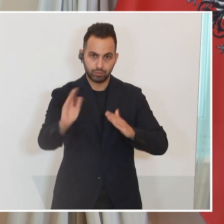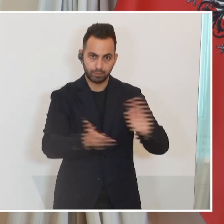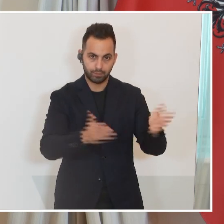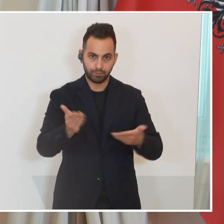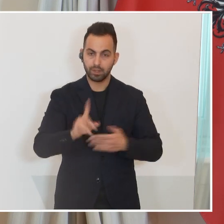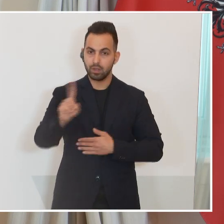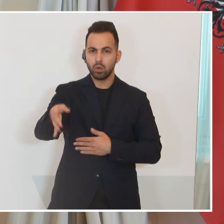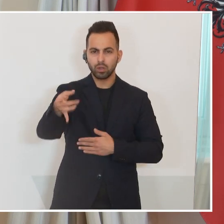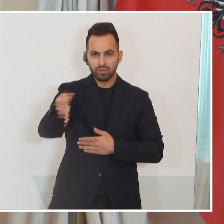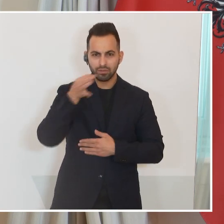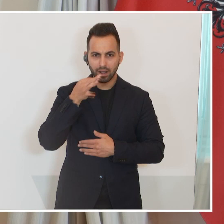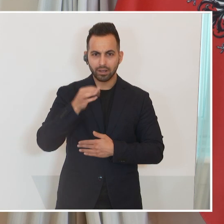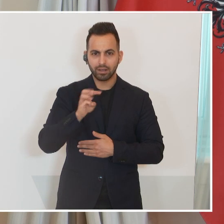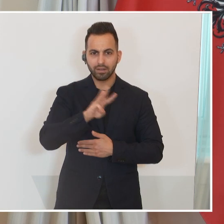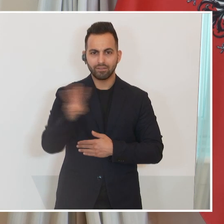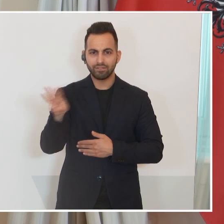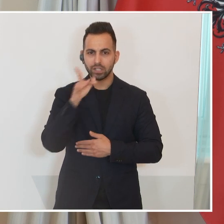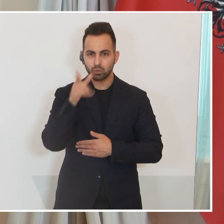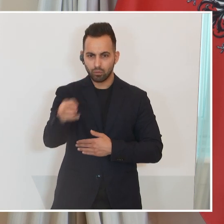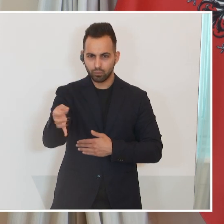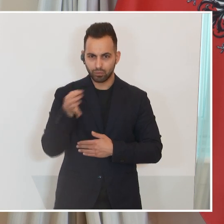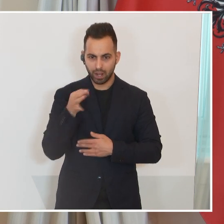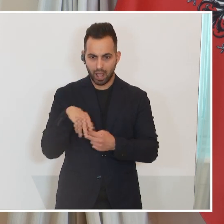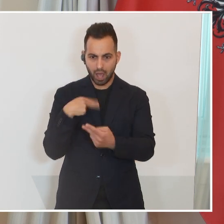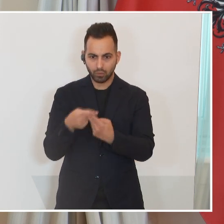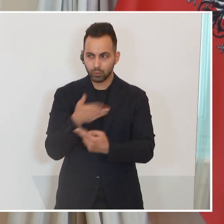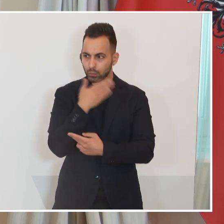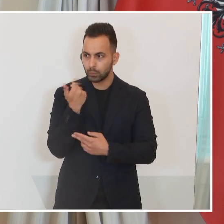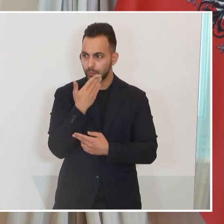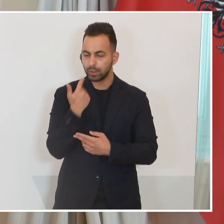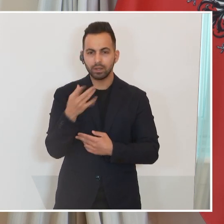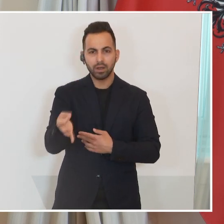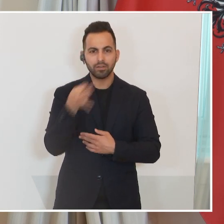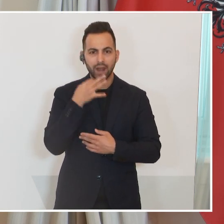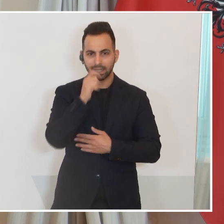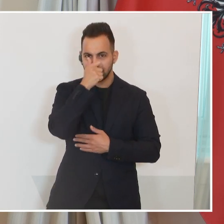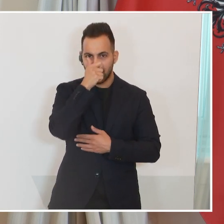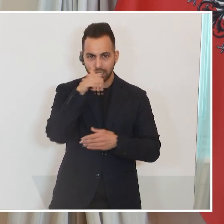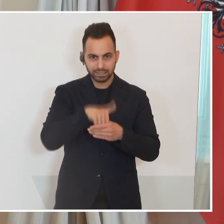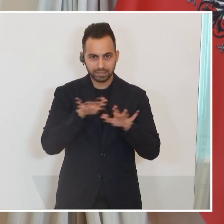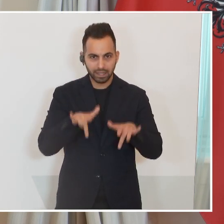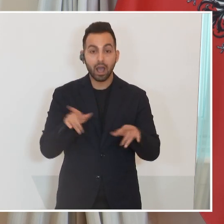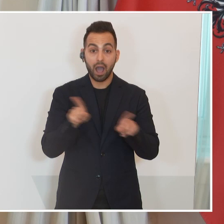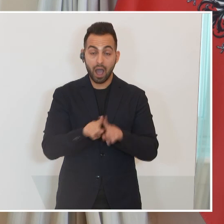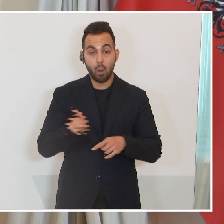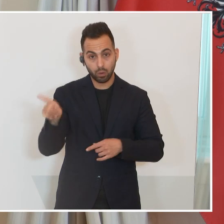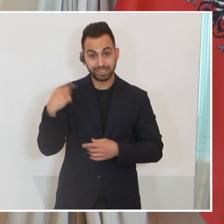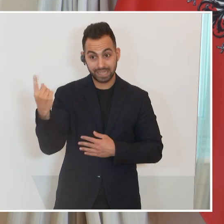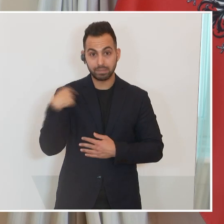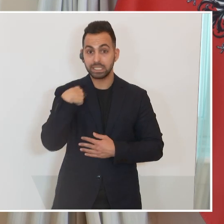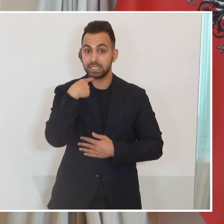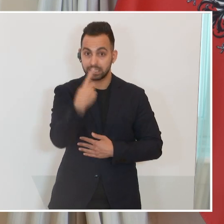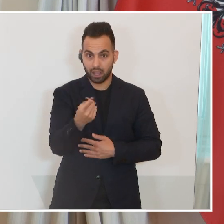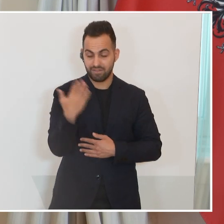Zur Frage noch, Herr Westhoff, weil die haben sie nicht beantwortet bekommen von mir, Frage des Gases. Ist auch hier wieder von ihm angesprochen worden,